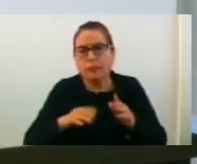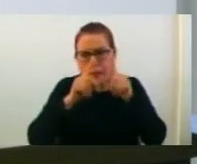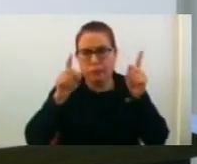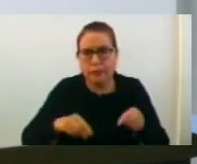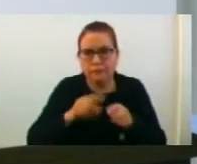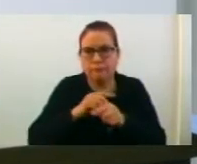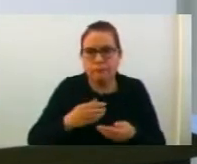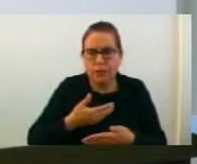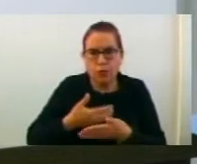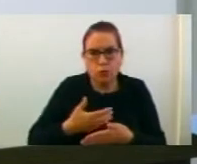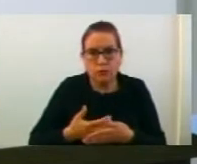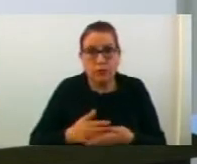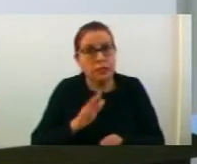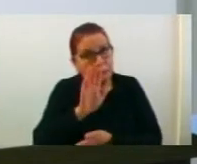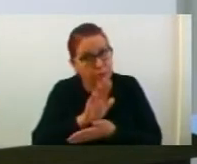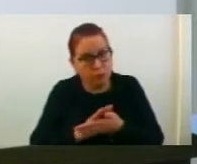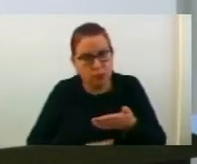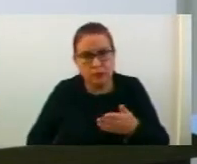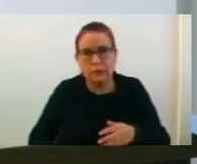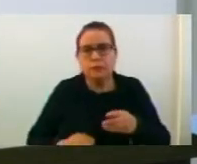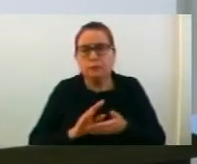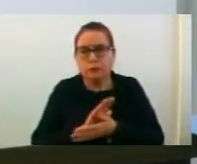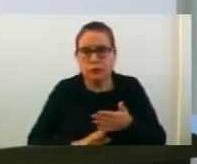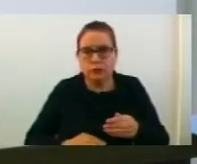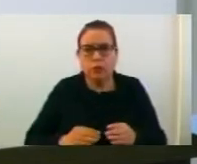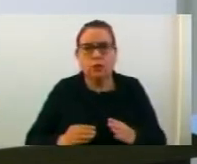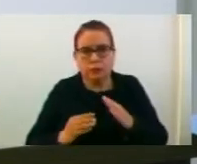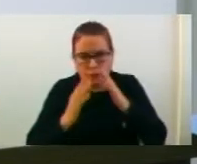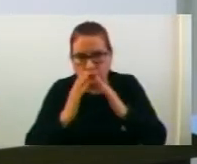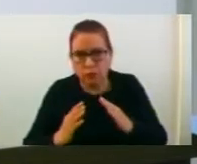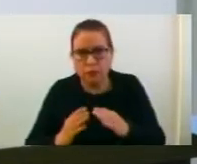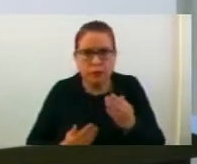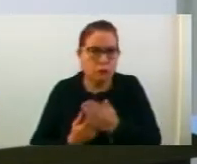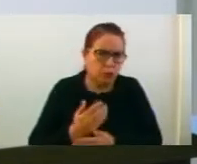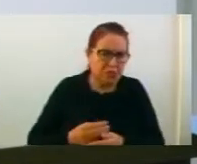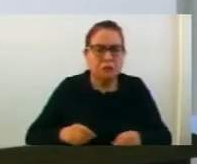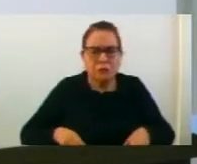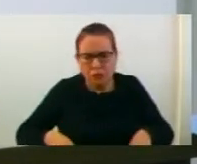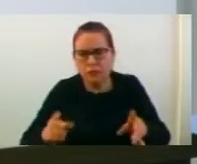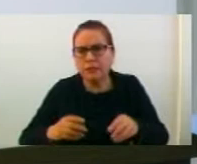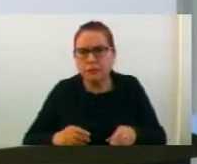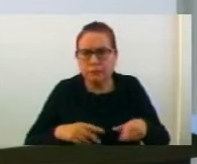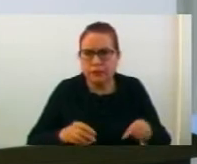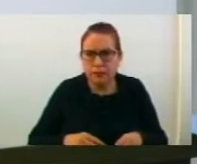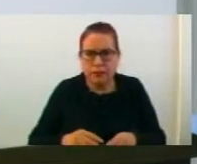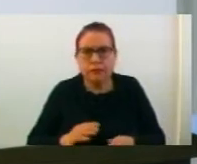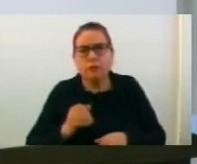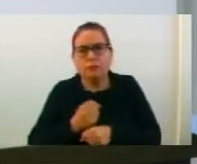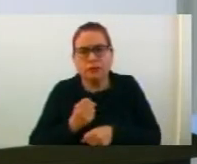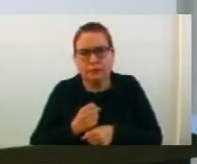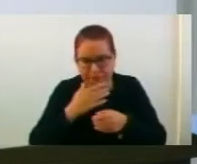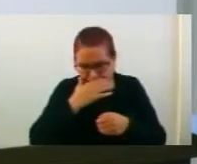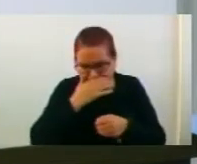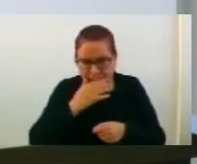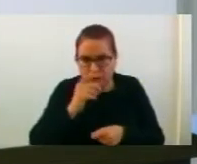кои се основа за отпочнуване на тамошни постапки од областта на урбанизътчко планирање во Програмата за изработка на урбанизътчки планови на